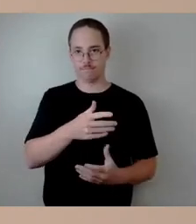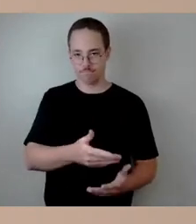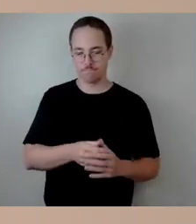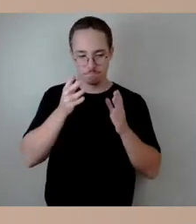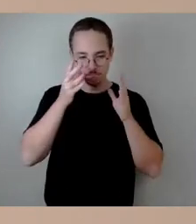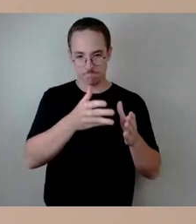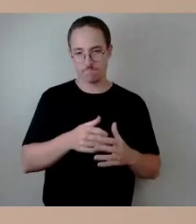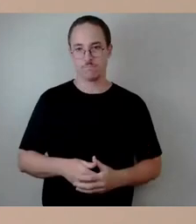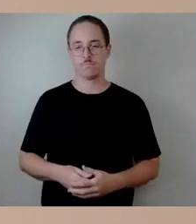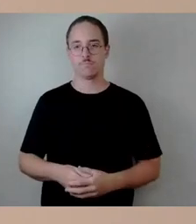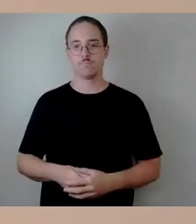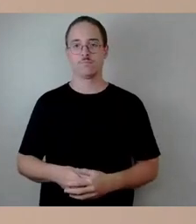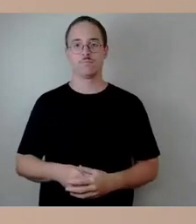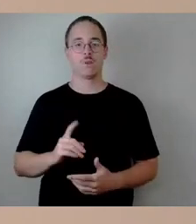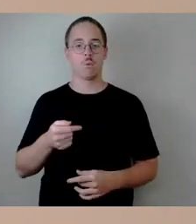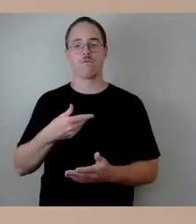und Stahlbaumaßnahmen.